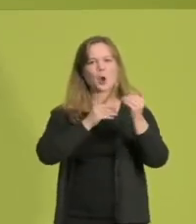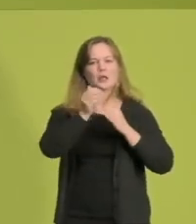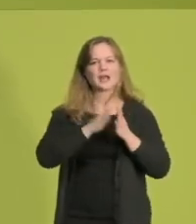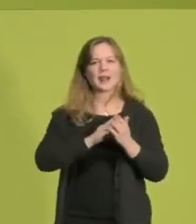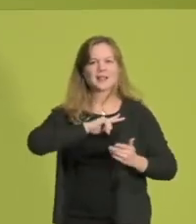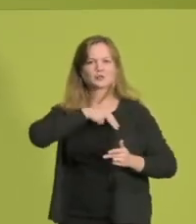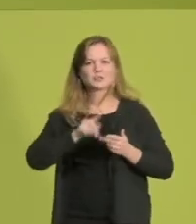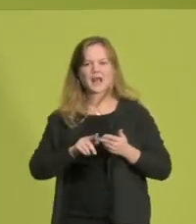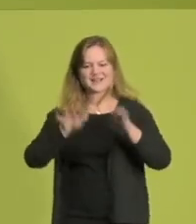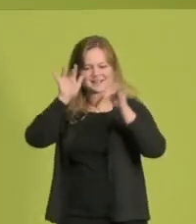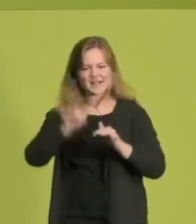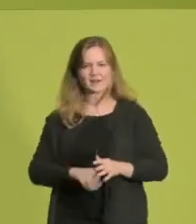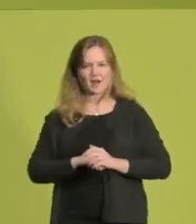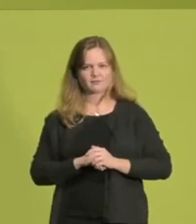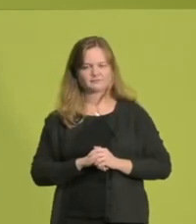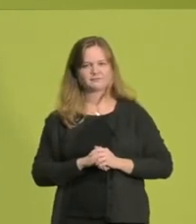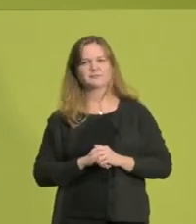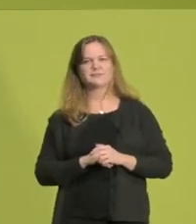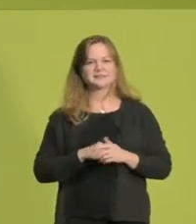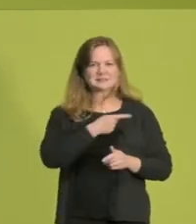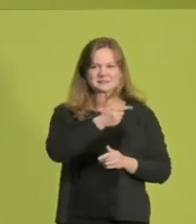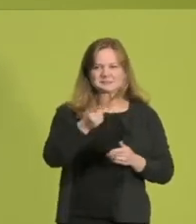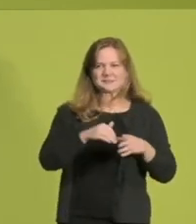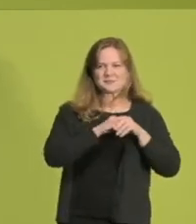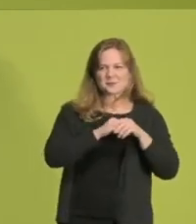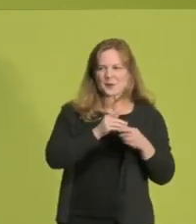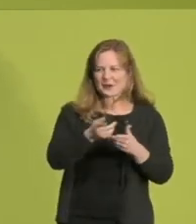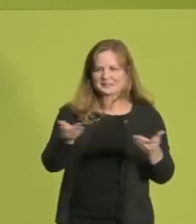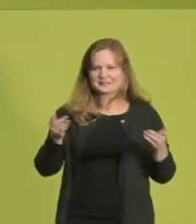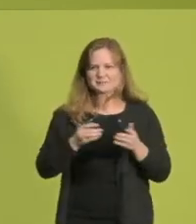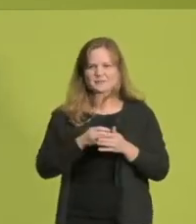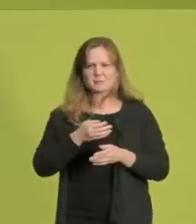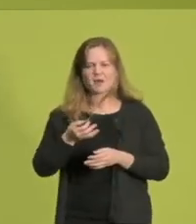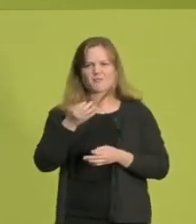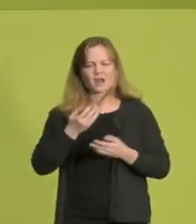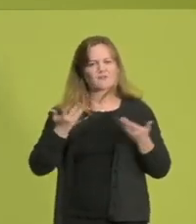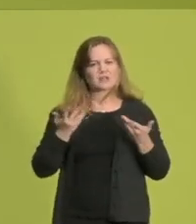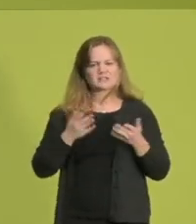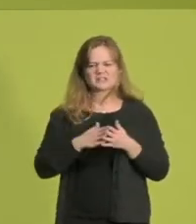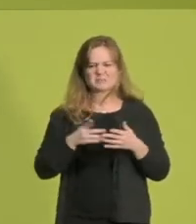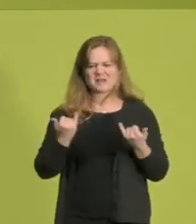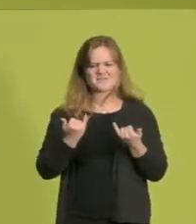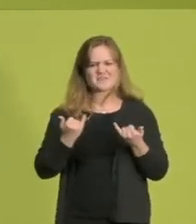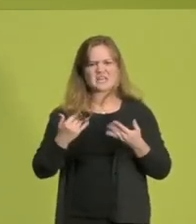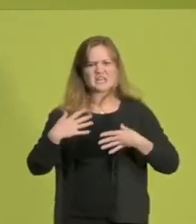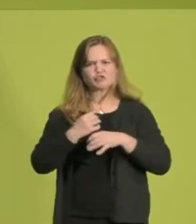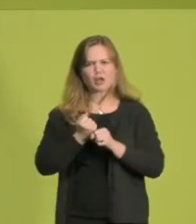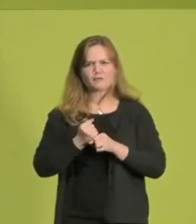sie ist digital. Liebe Freundinnen und Freunde, die große Frage über allem ist, wie soll das denn gelingen, wenn da in NRW